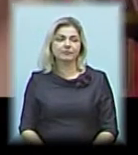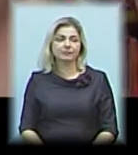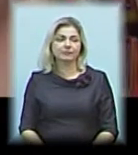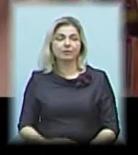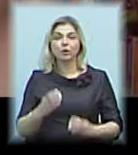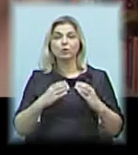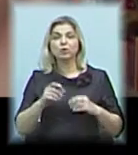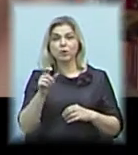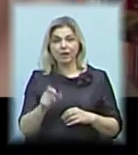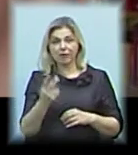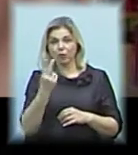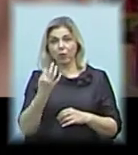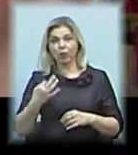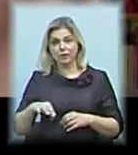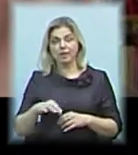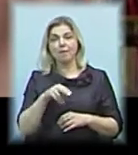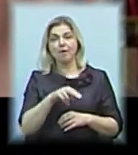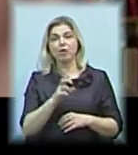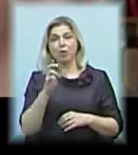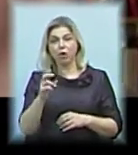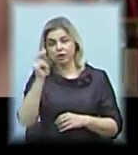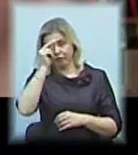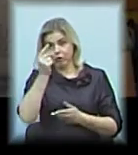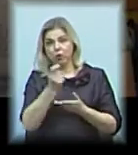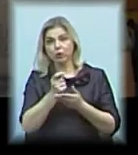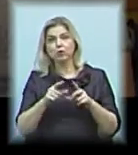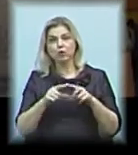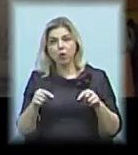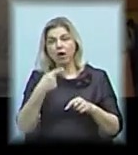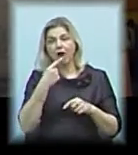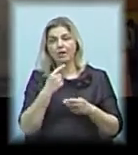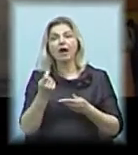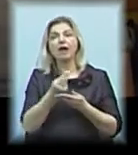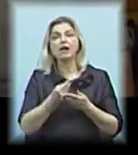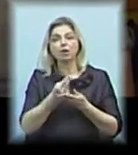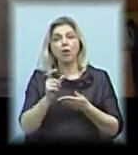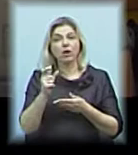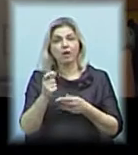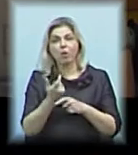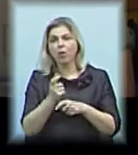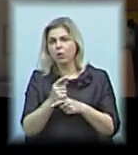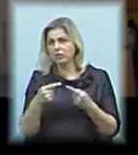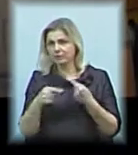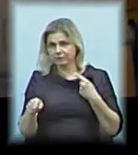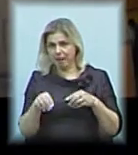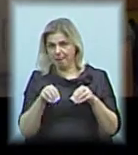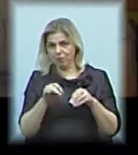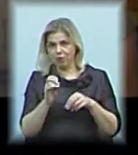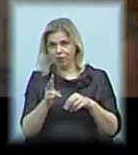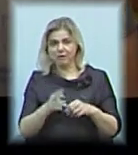Студент другого курсу Павло Богачов навчався у художній школі. Каже, малювання олівцем дуже відрізняється від малювання піском.